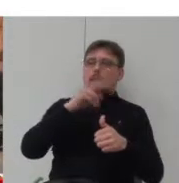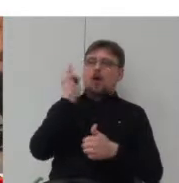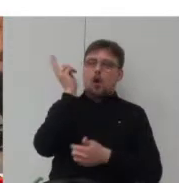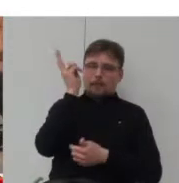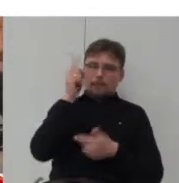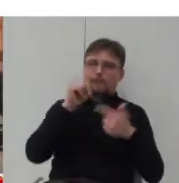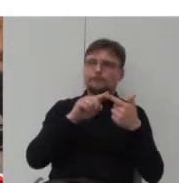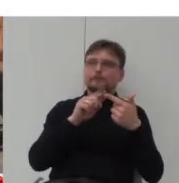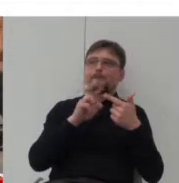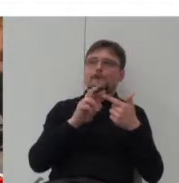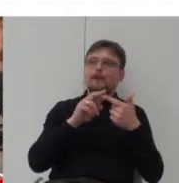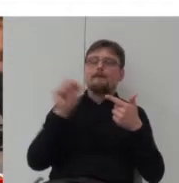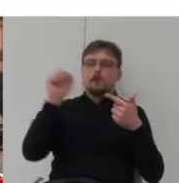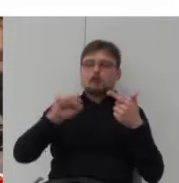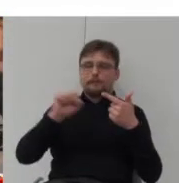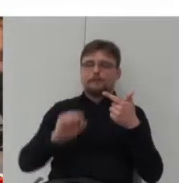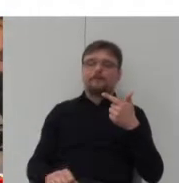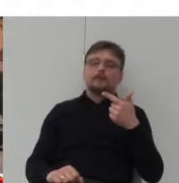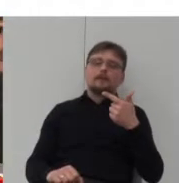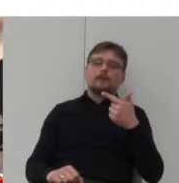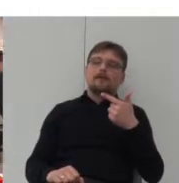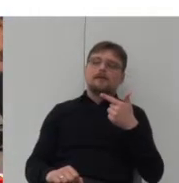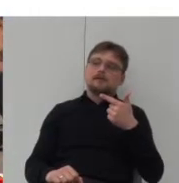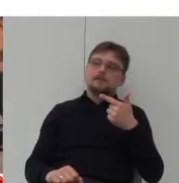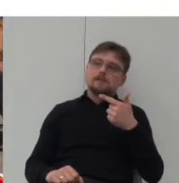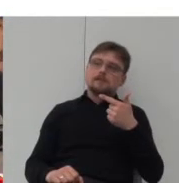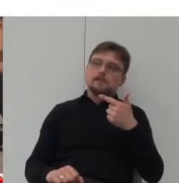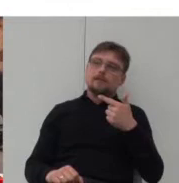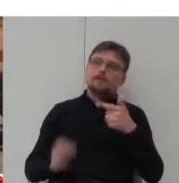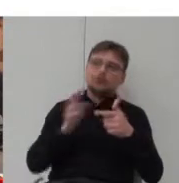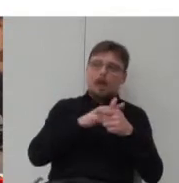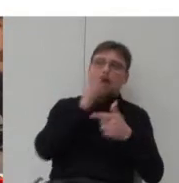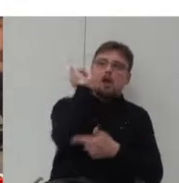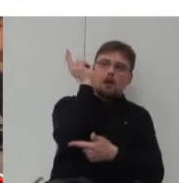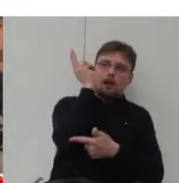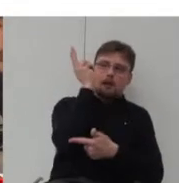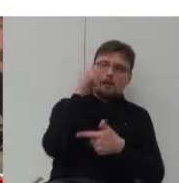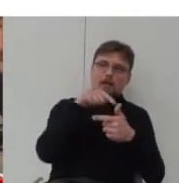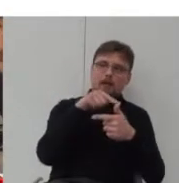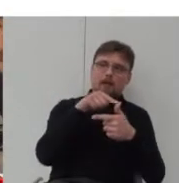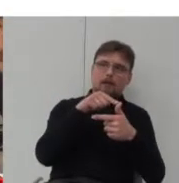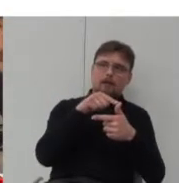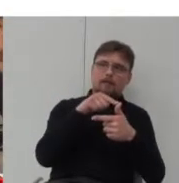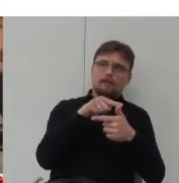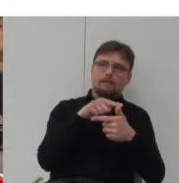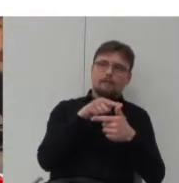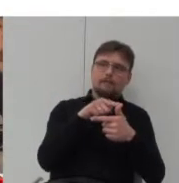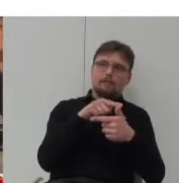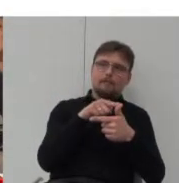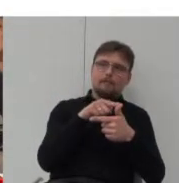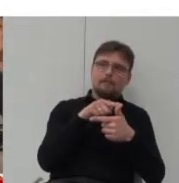Traugutta, znowu we Wrocławiu. No i Beheinhof, czyli po polsku Beginasz, jest to